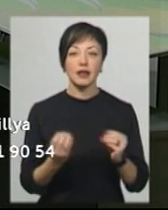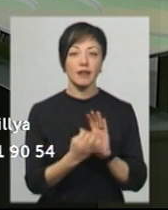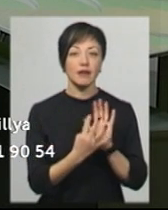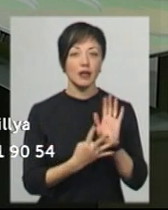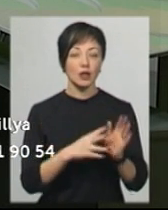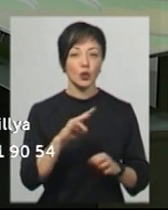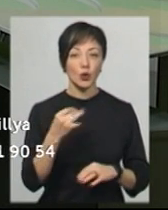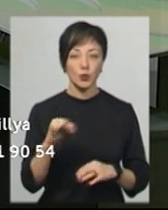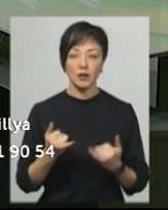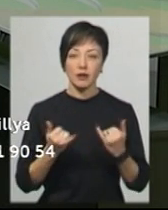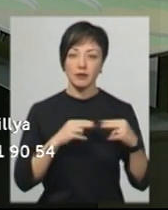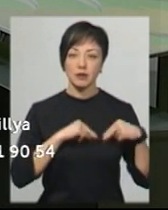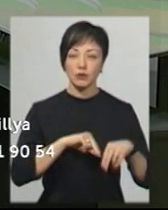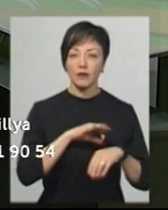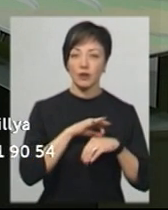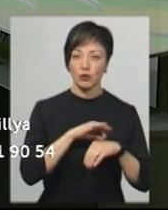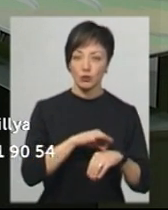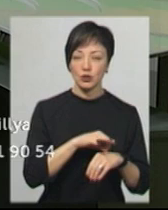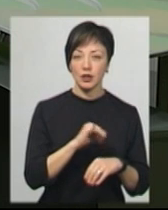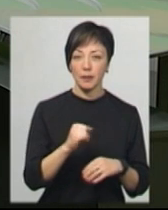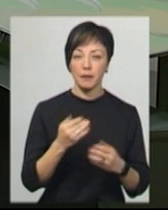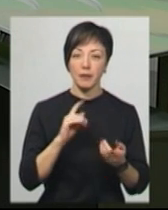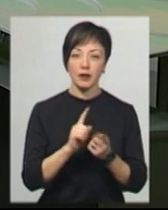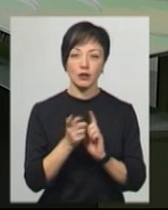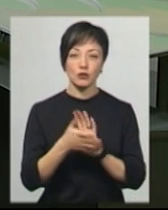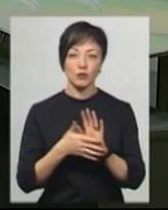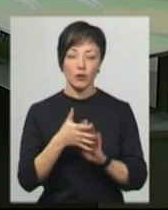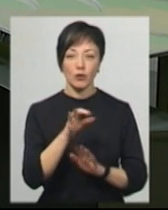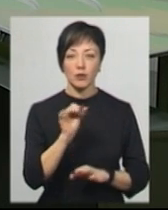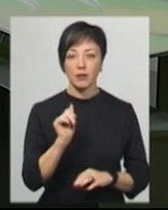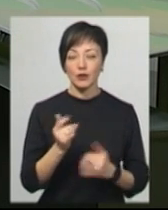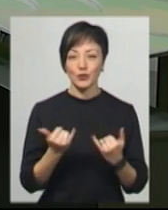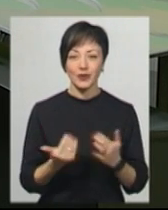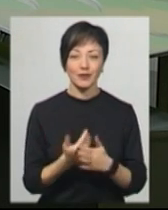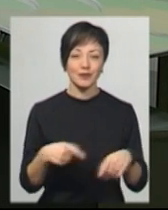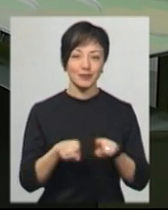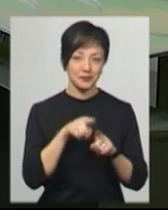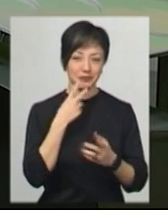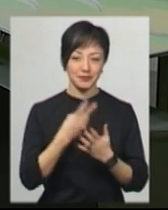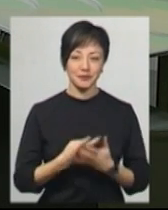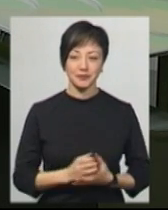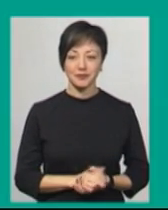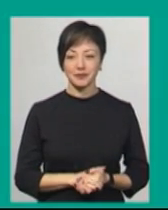лютого. В студії ведуча Світлана Поробук та диктор жестової мови Ольга Рибак. Сьогодні у випуску ви побачите.